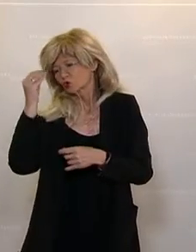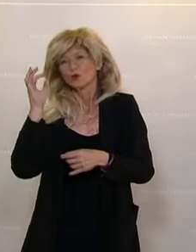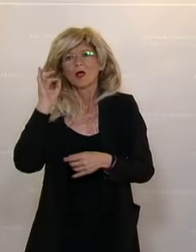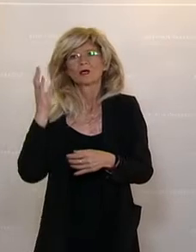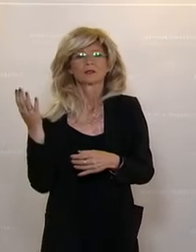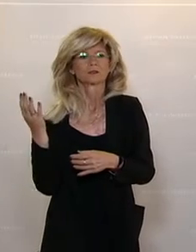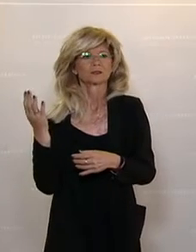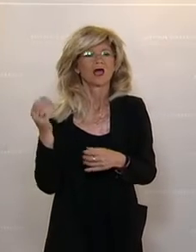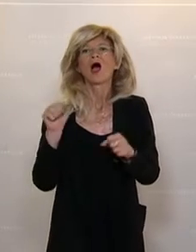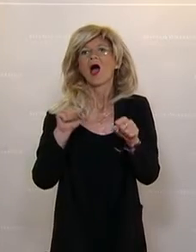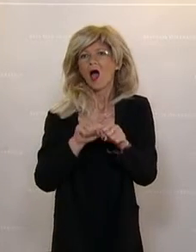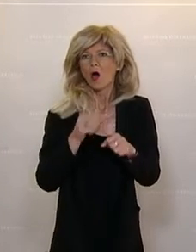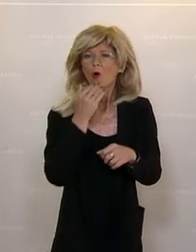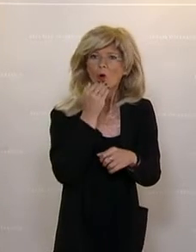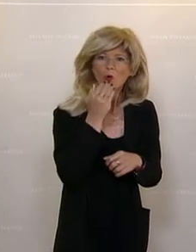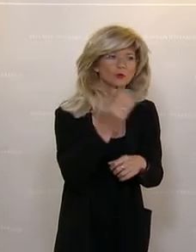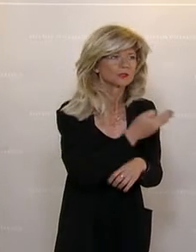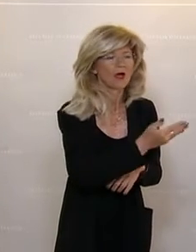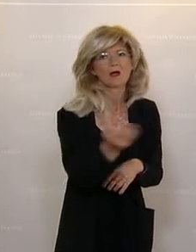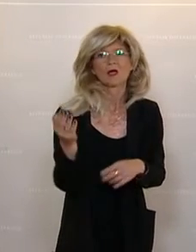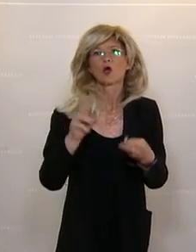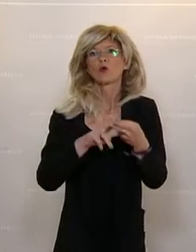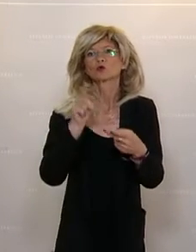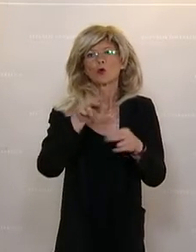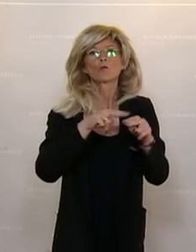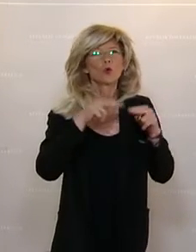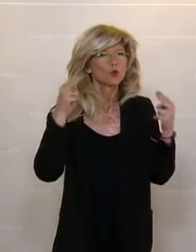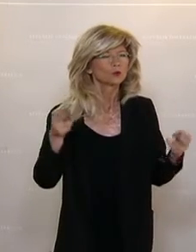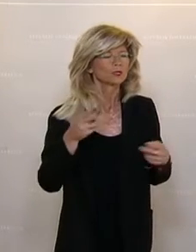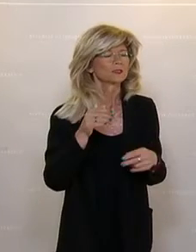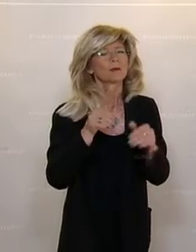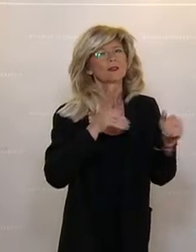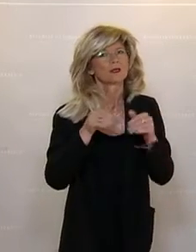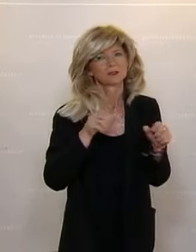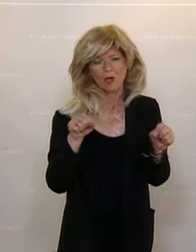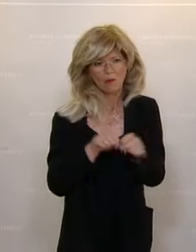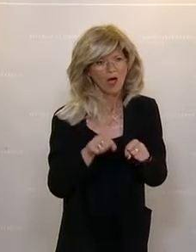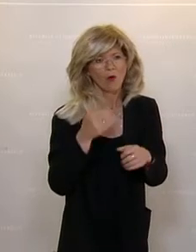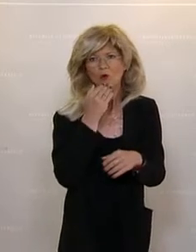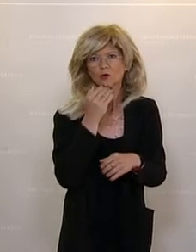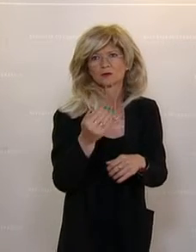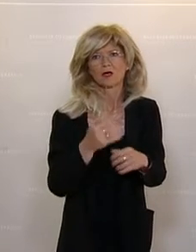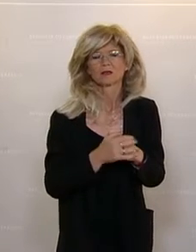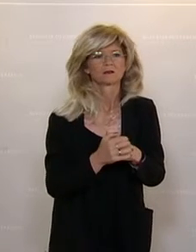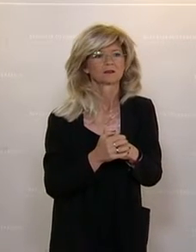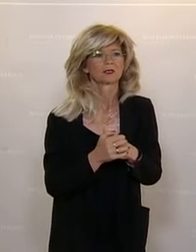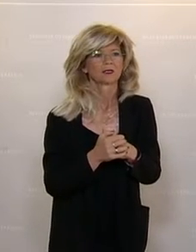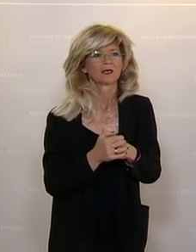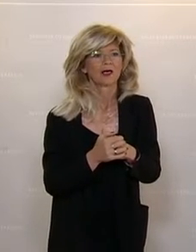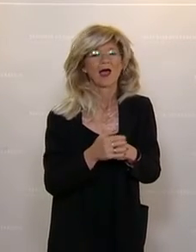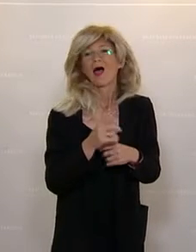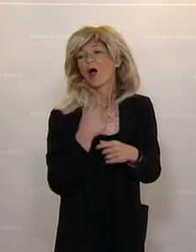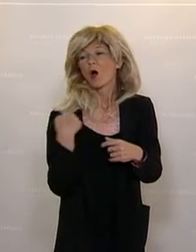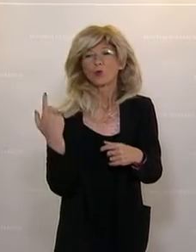Schülern auch ein Dankeschön ans Bundesministerium, an dich als Bundesminister, an unsere Länder, an unsere Gemeinden. Sie